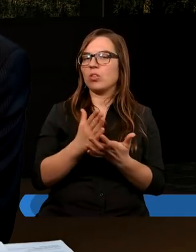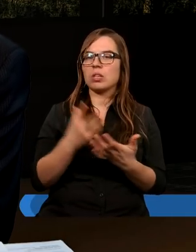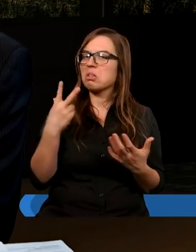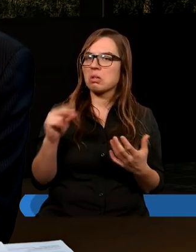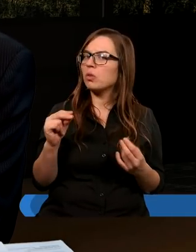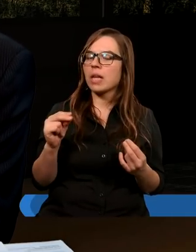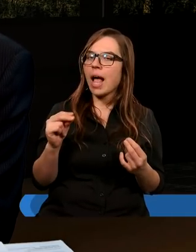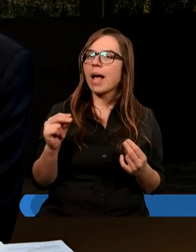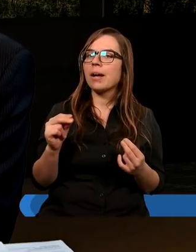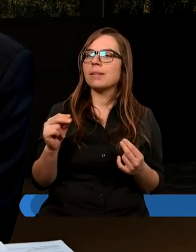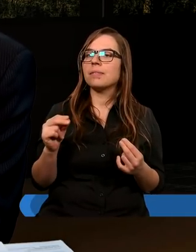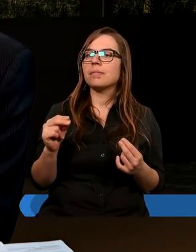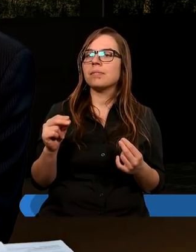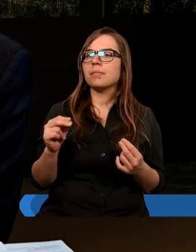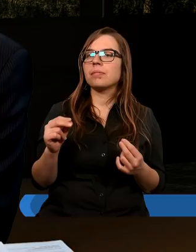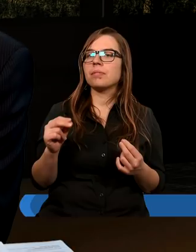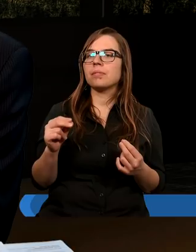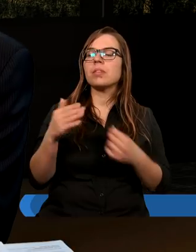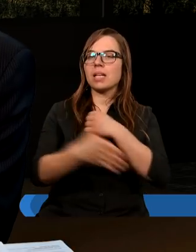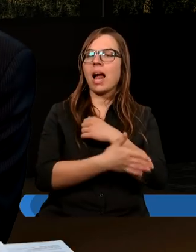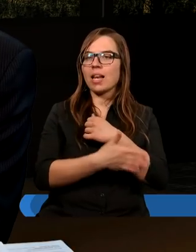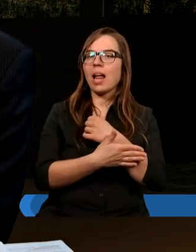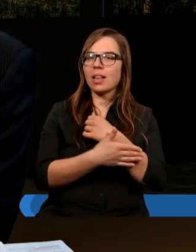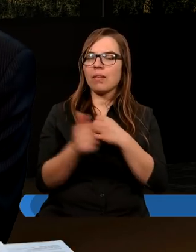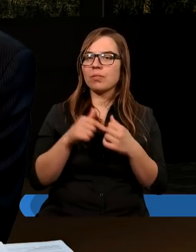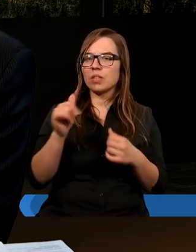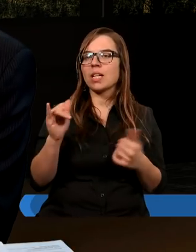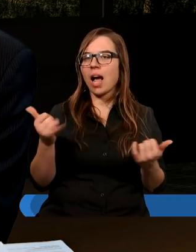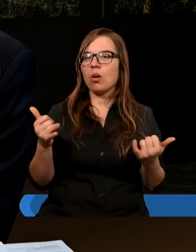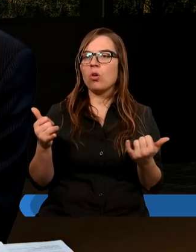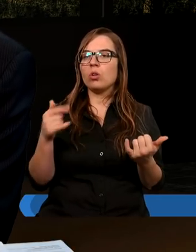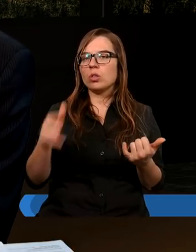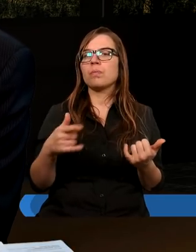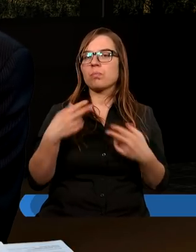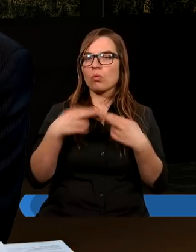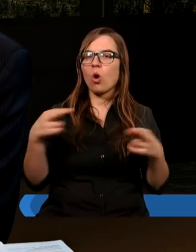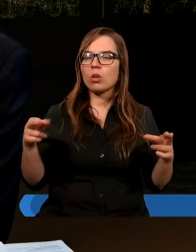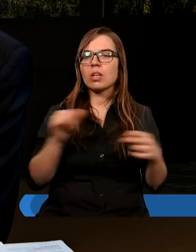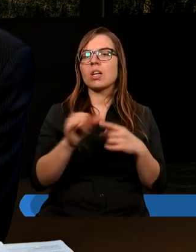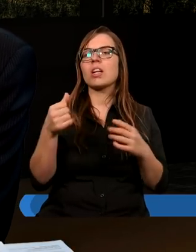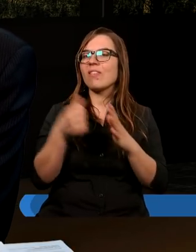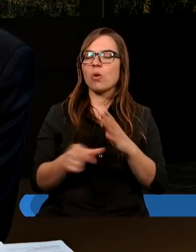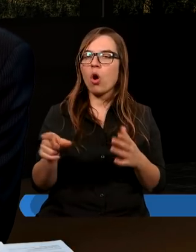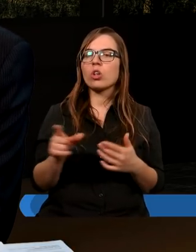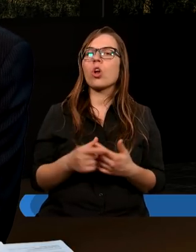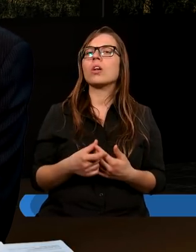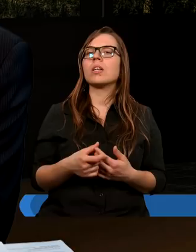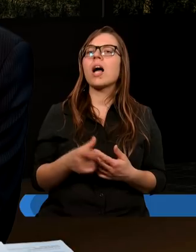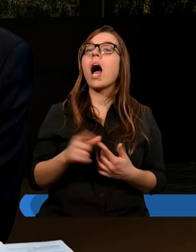zasada jako odróżniająca ich wyłącznie.